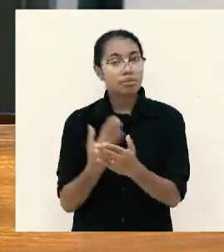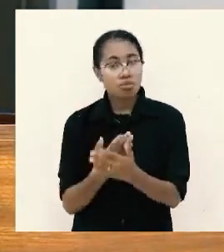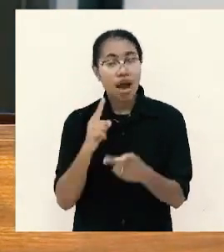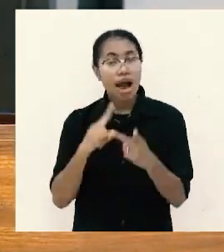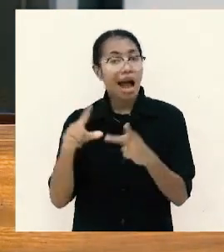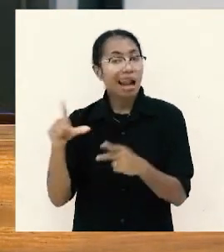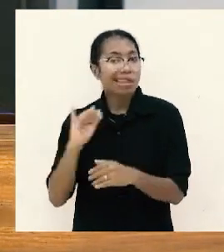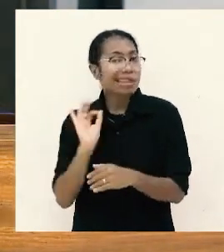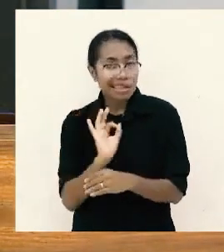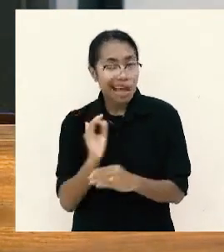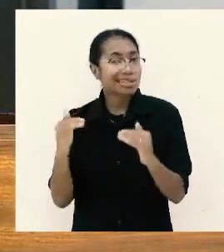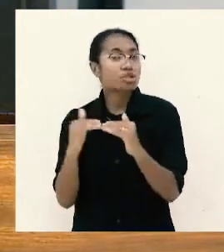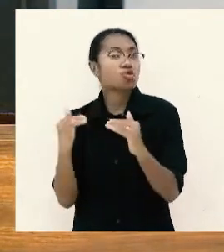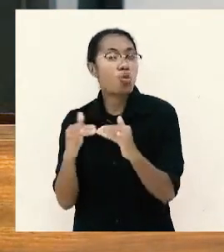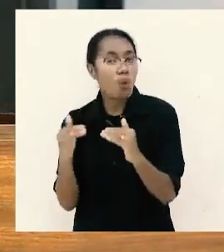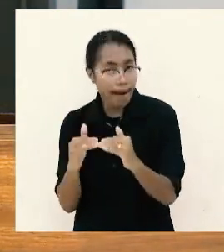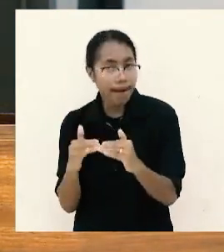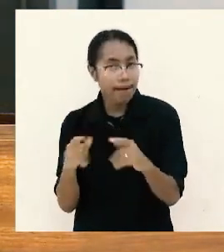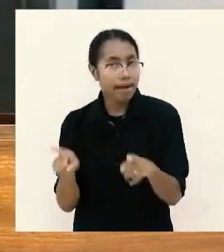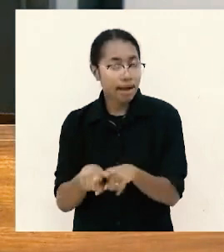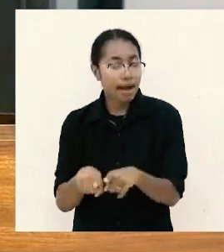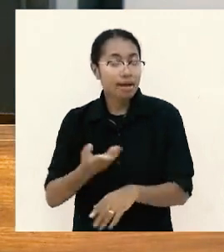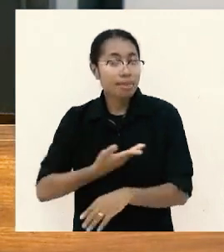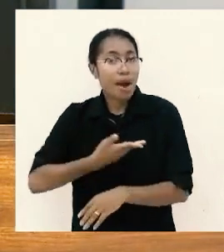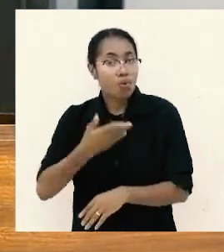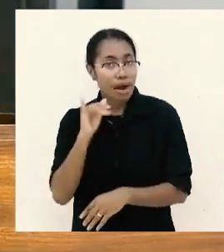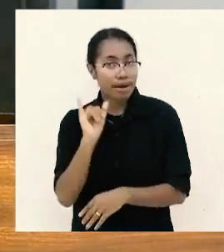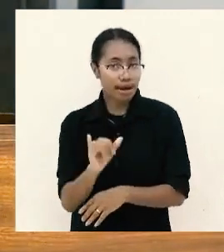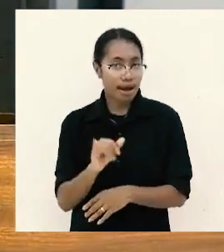tidak sesuai dengan keinginannya